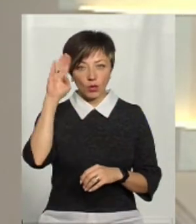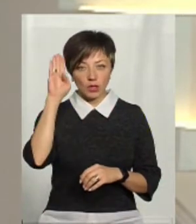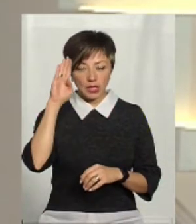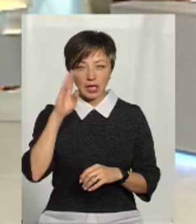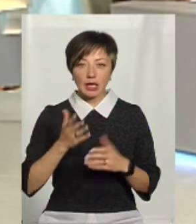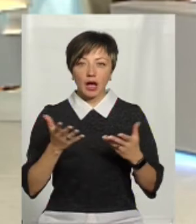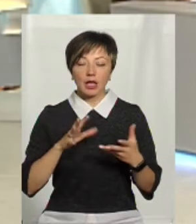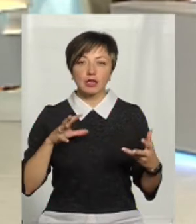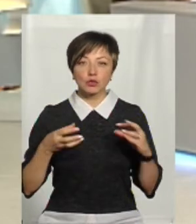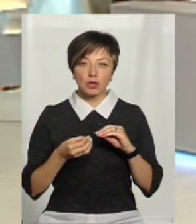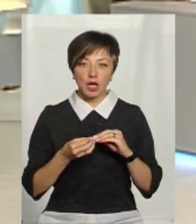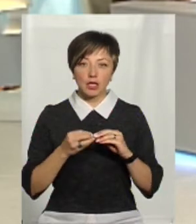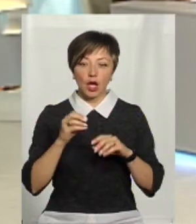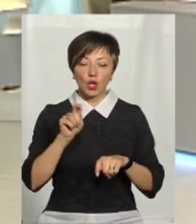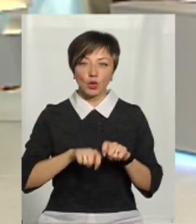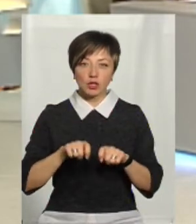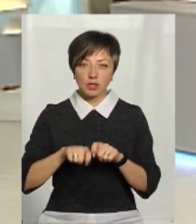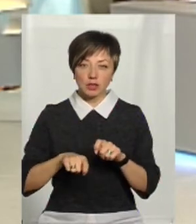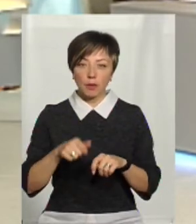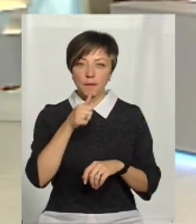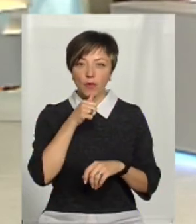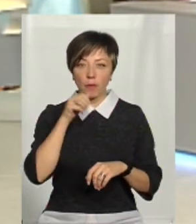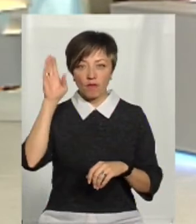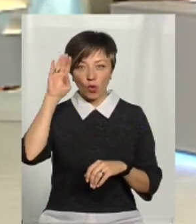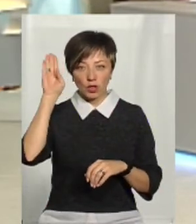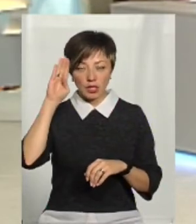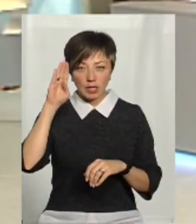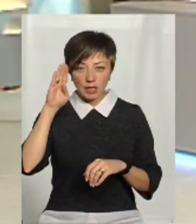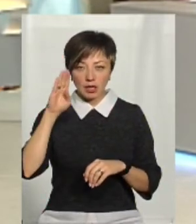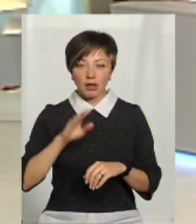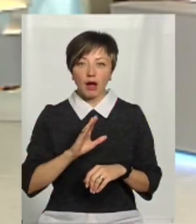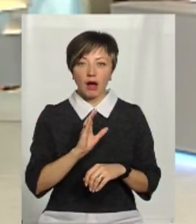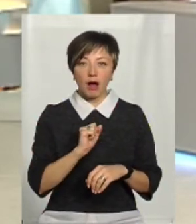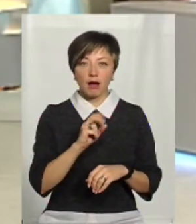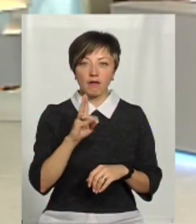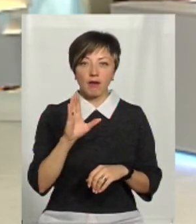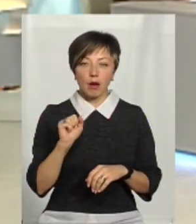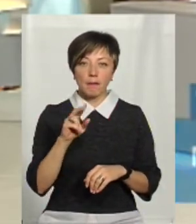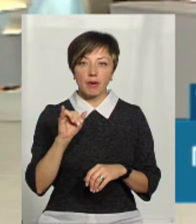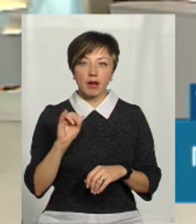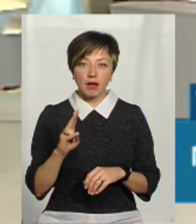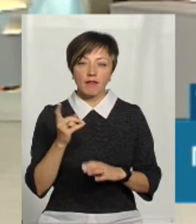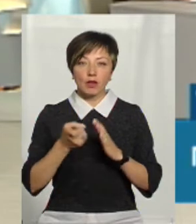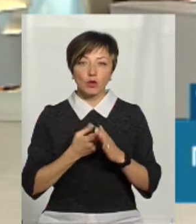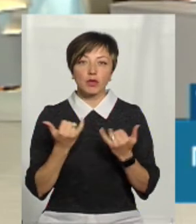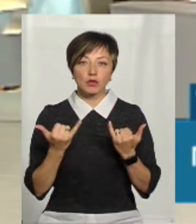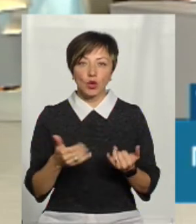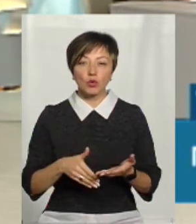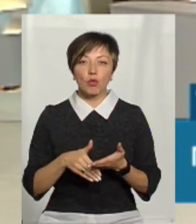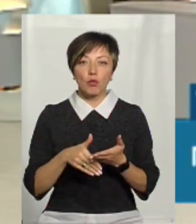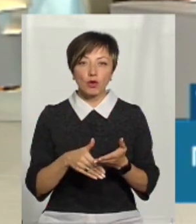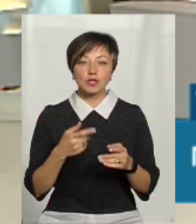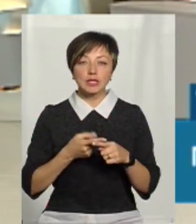та які результати дослідження проб води з аквапарку відомі на сьогодні. А